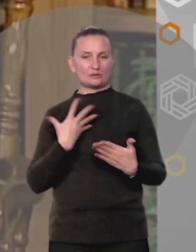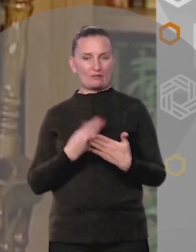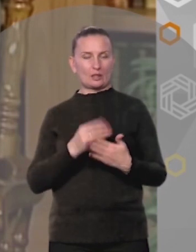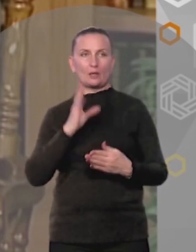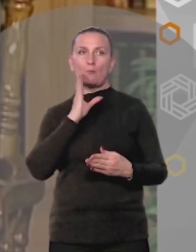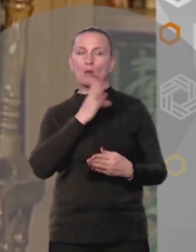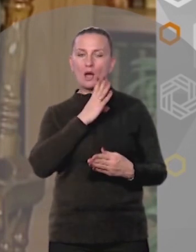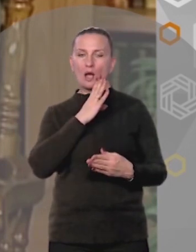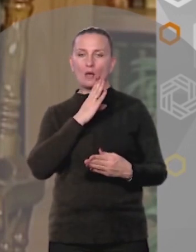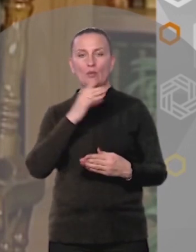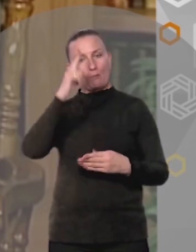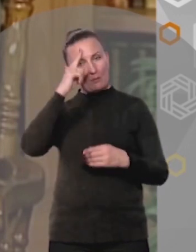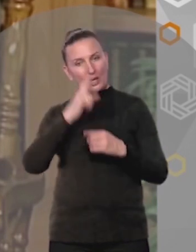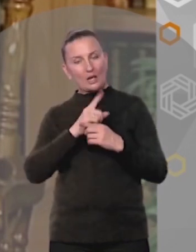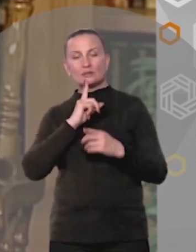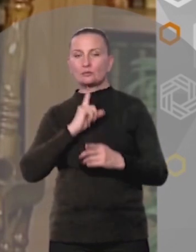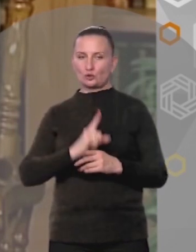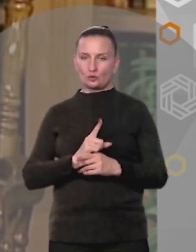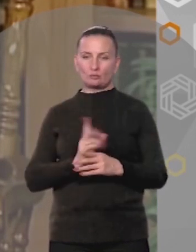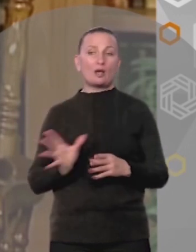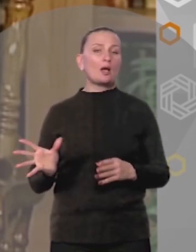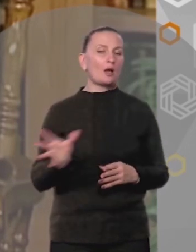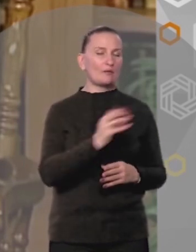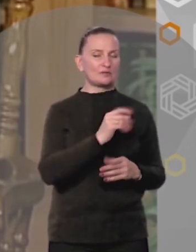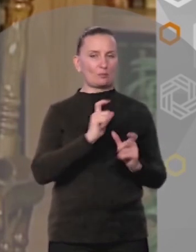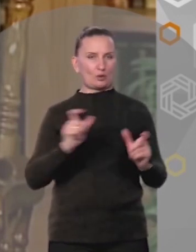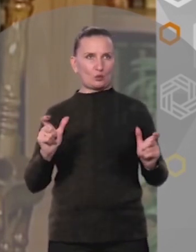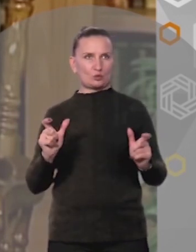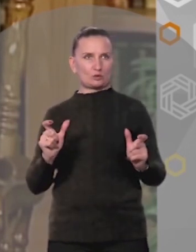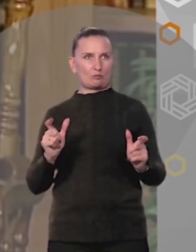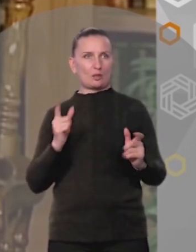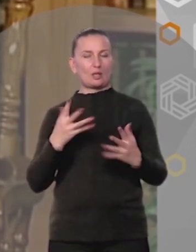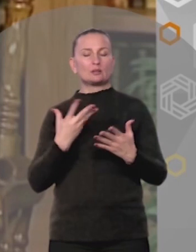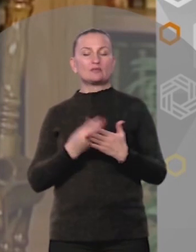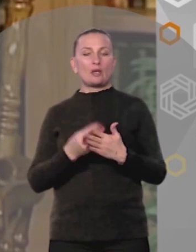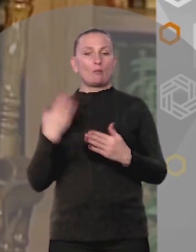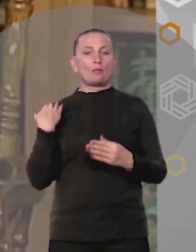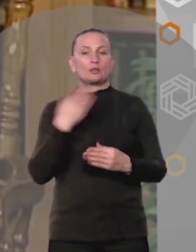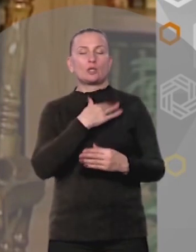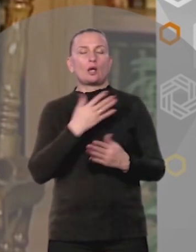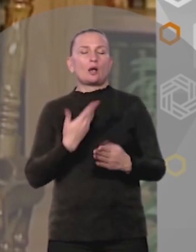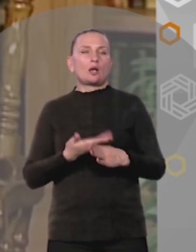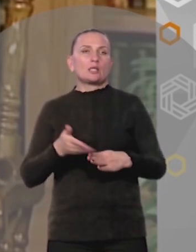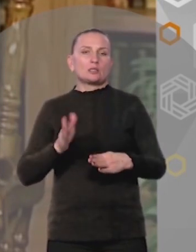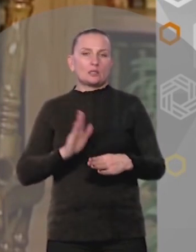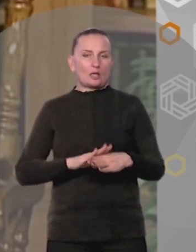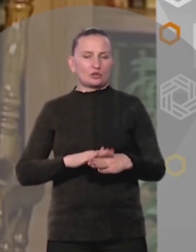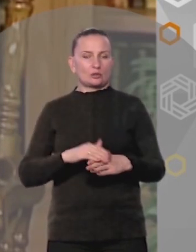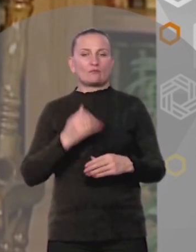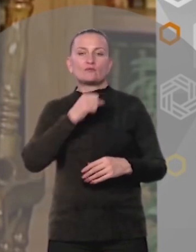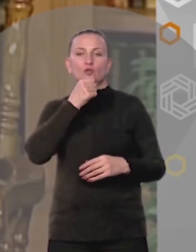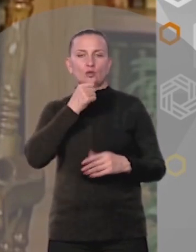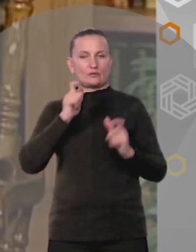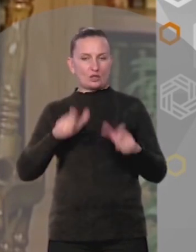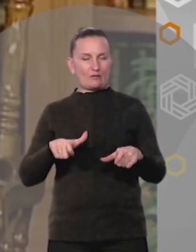Братьям и сестрам Ко всем людям Ради одних Она несла на своих плечах Все тяготы Взрослого человека